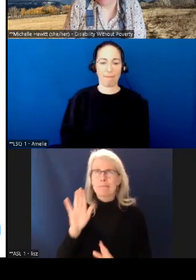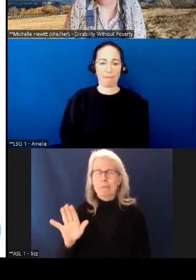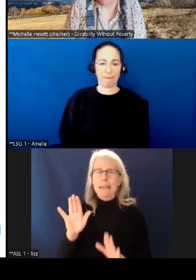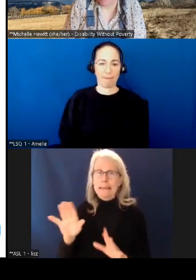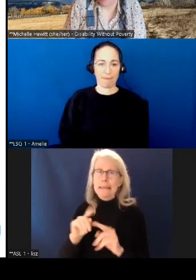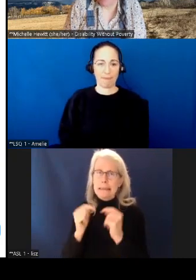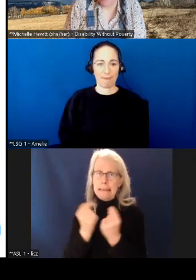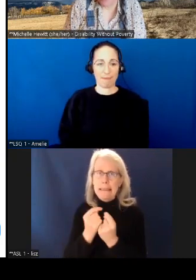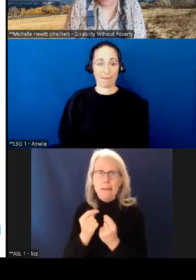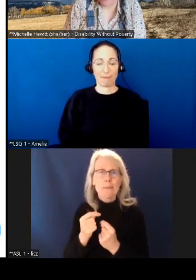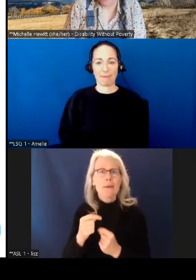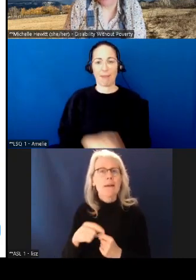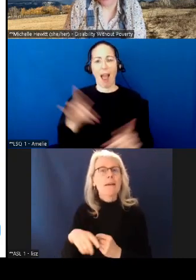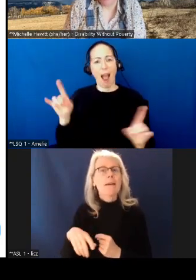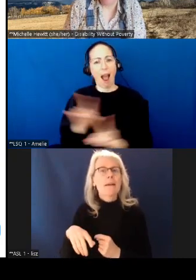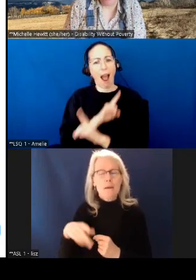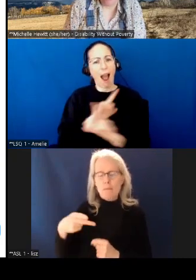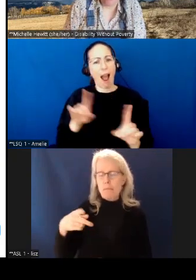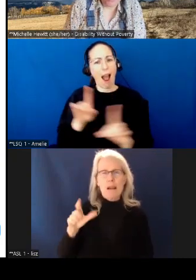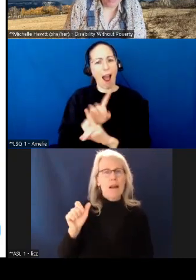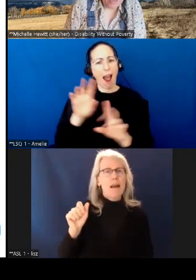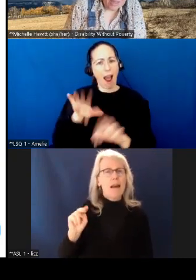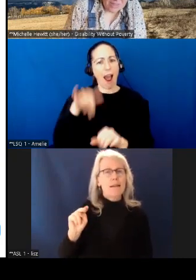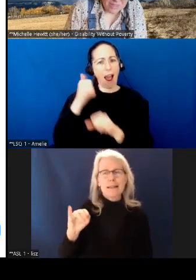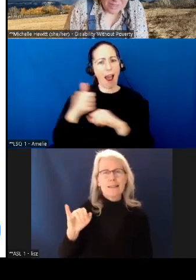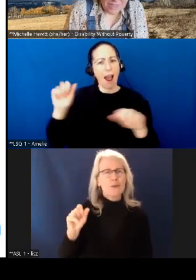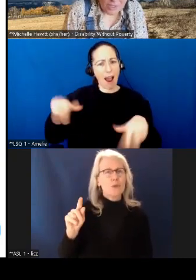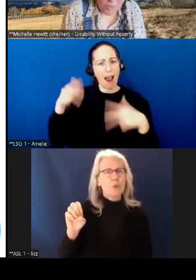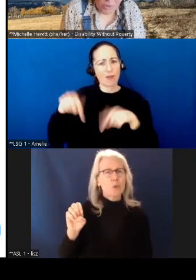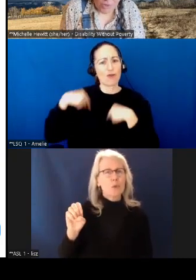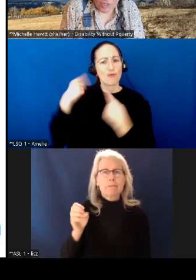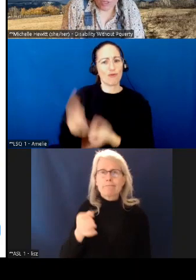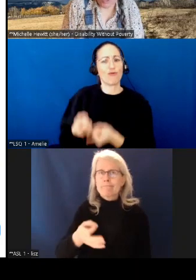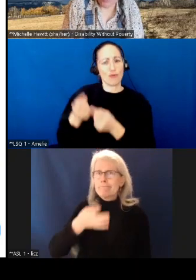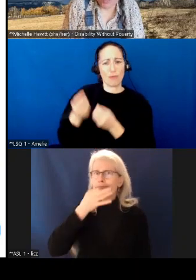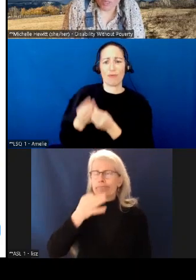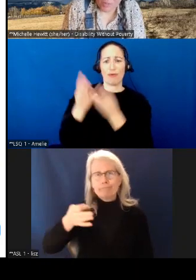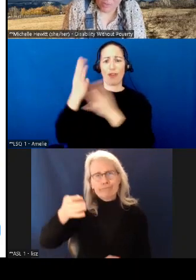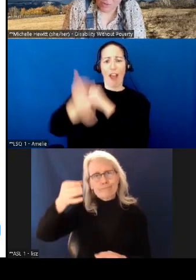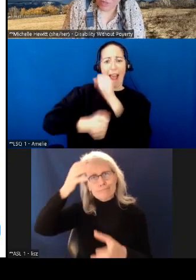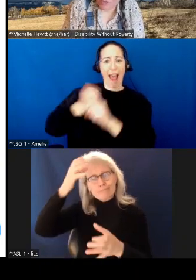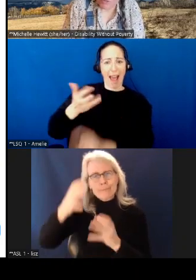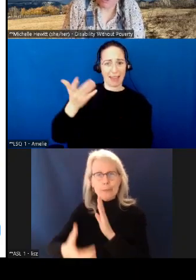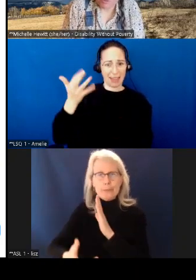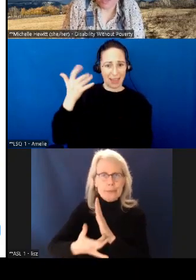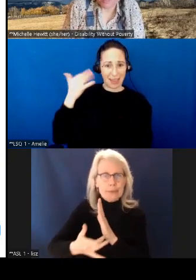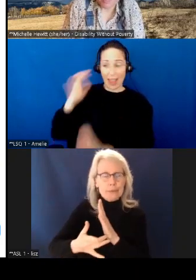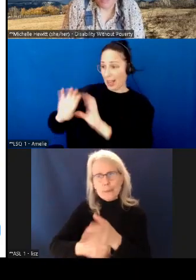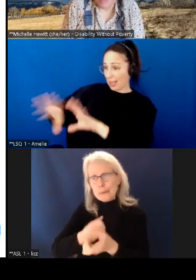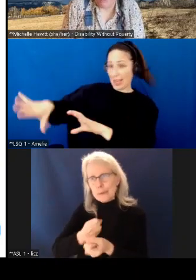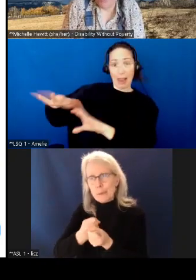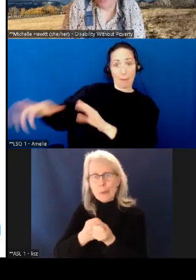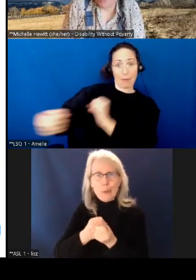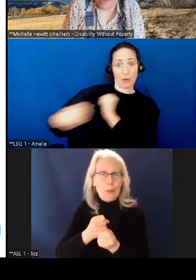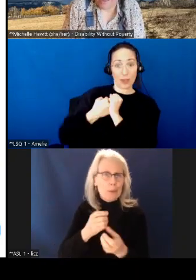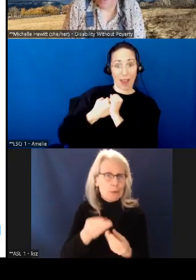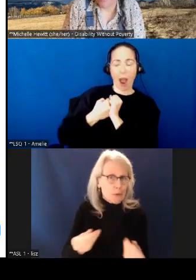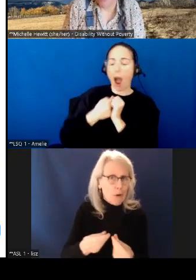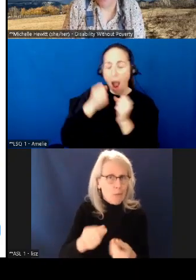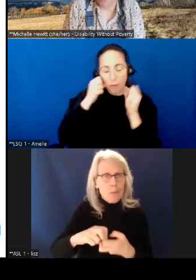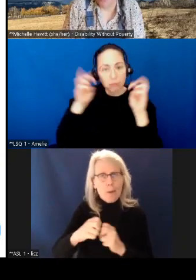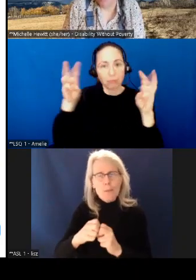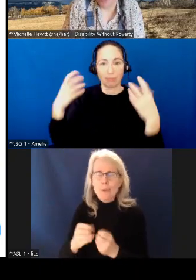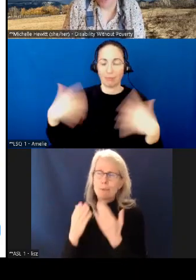Nous avons mené ces rencontres depuis plusieurs années maintenant et l'équipe qui nous soutient est